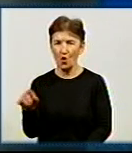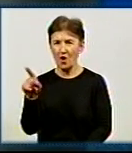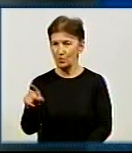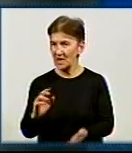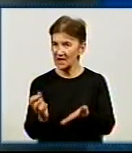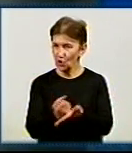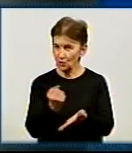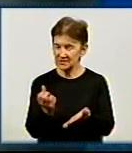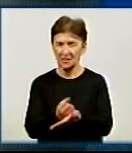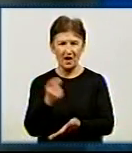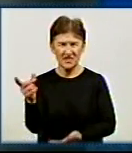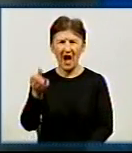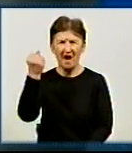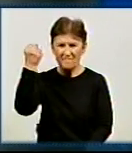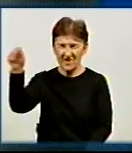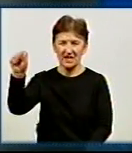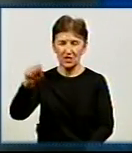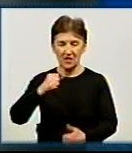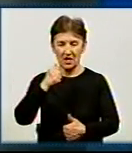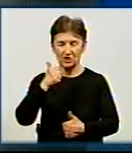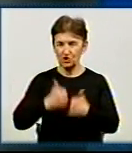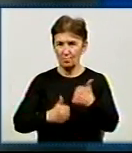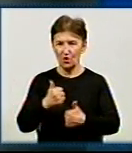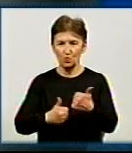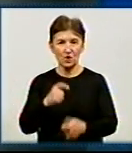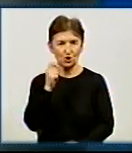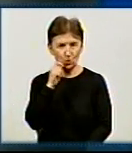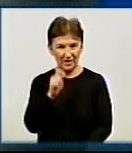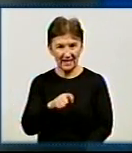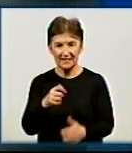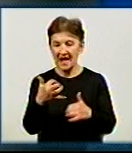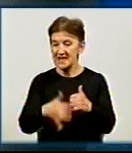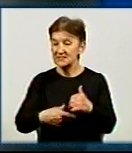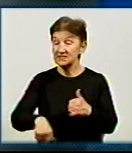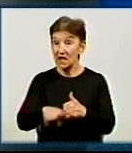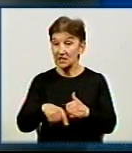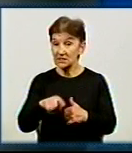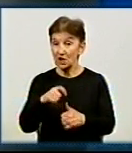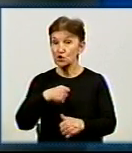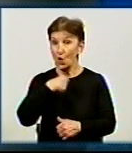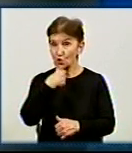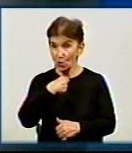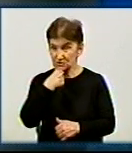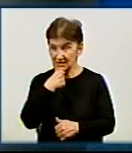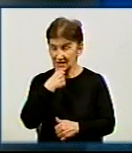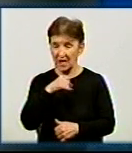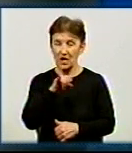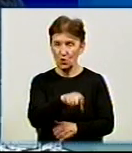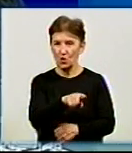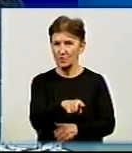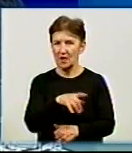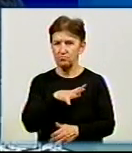виграла чемпіонат України серед дорослих, тут, у Кропивницькому, і вона була